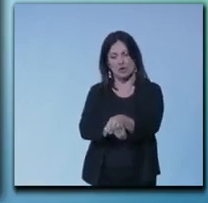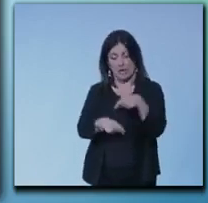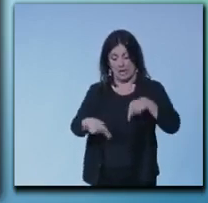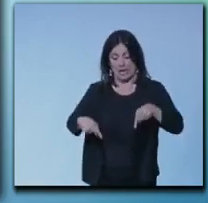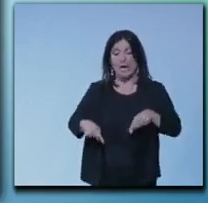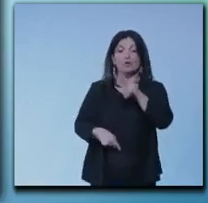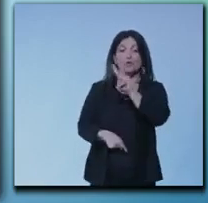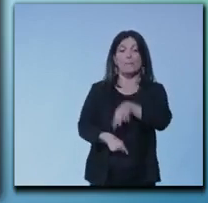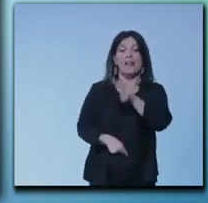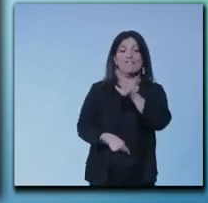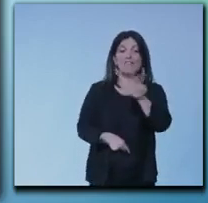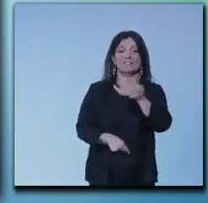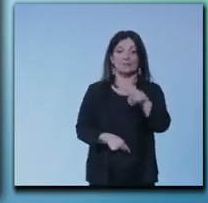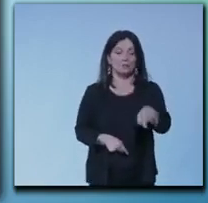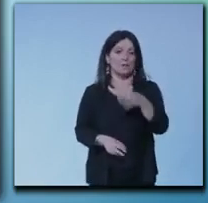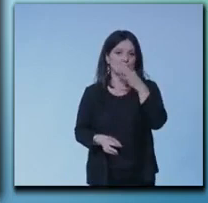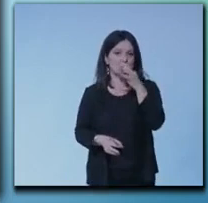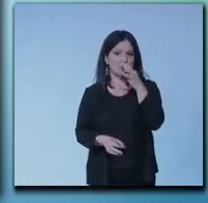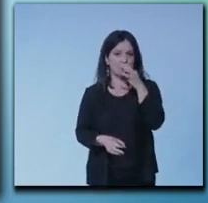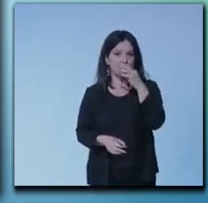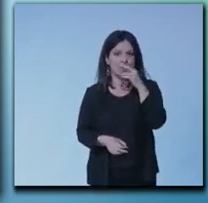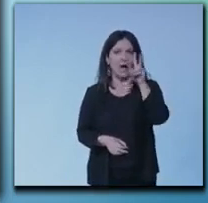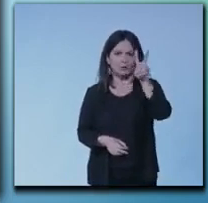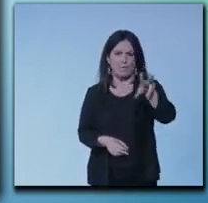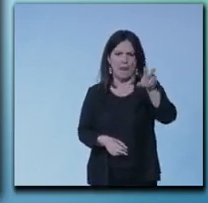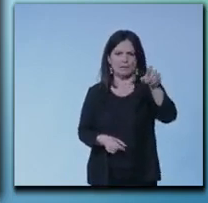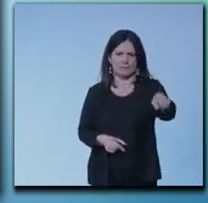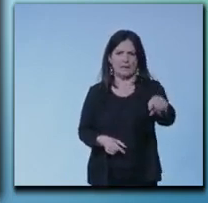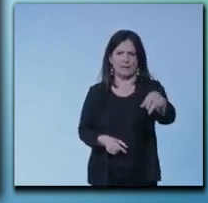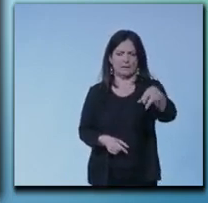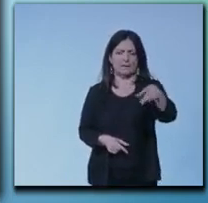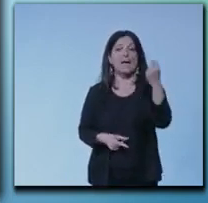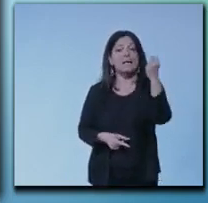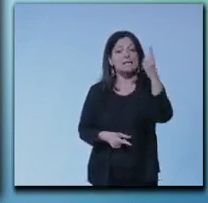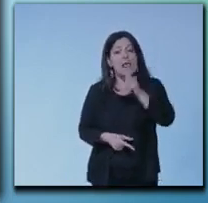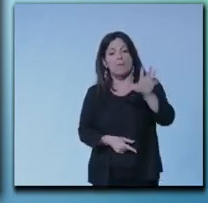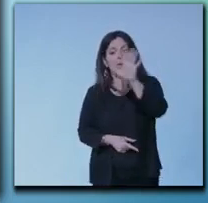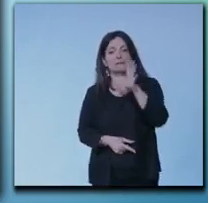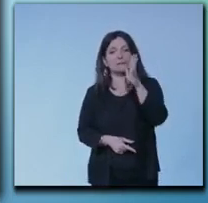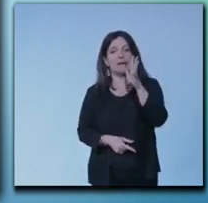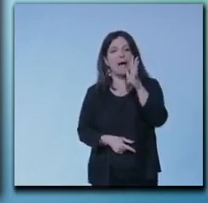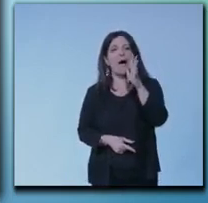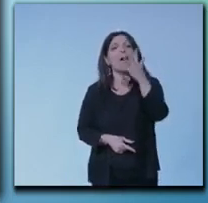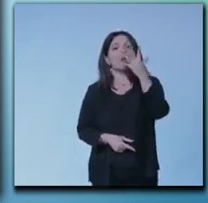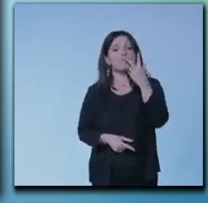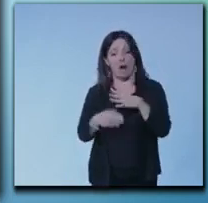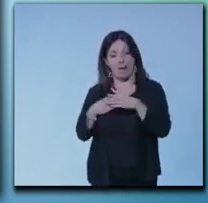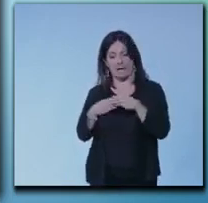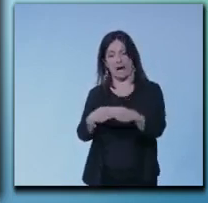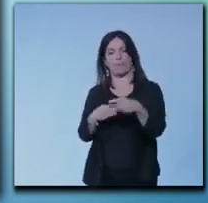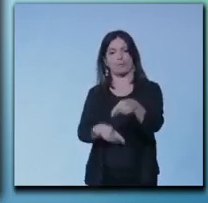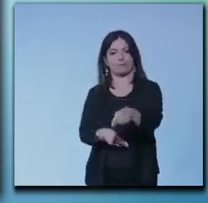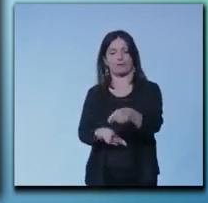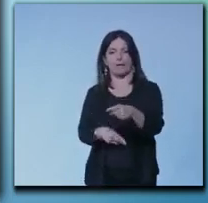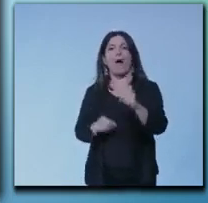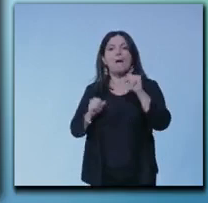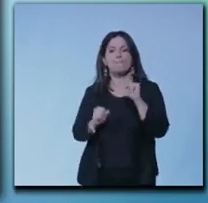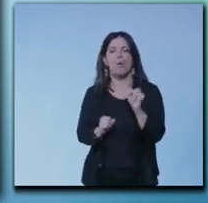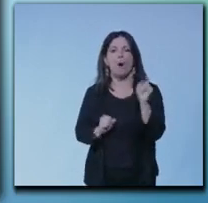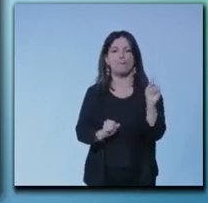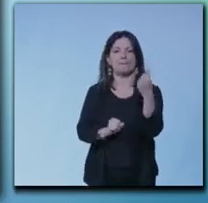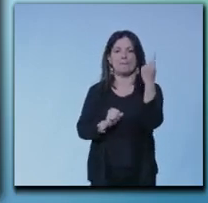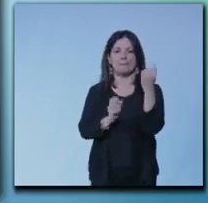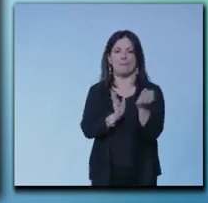nel 2030 se la Lombardia volesse essere capofila avremmo la prima produzione energetica